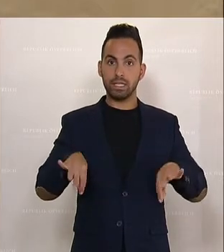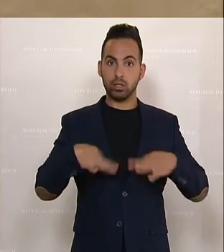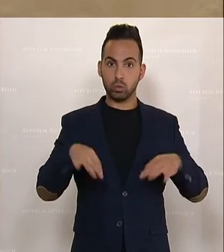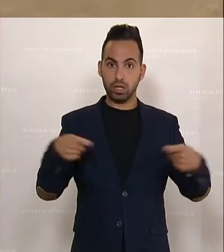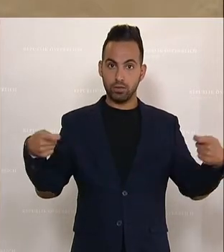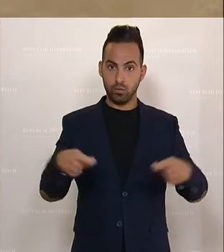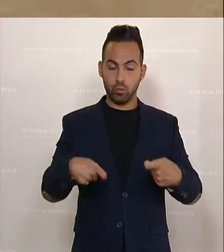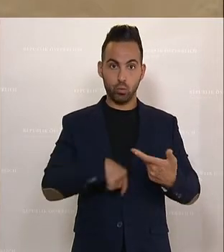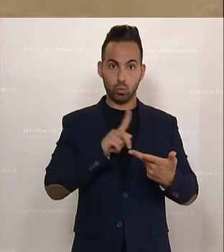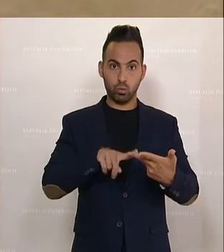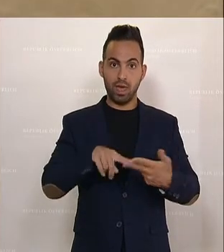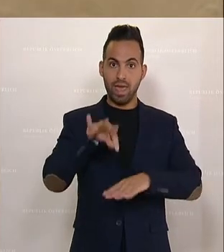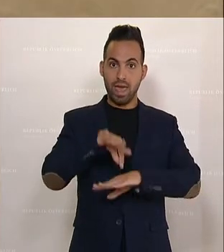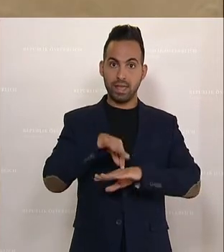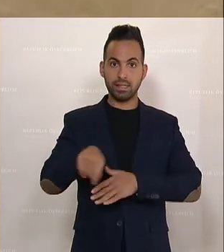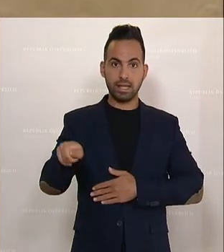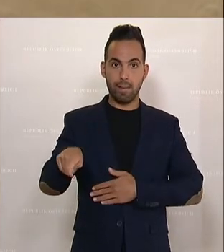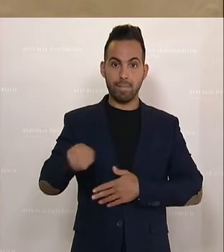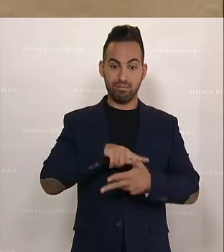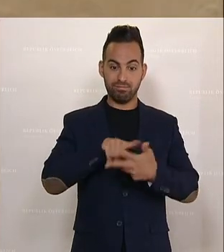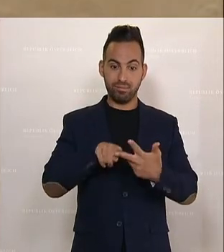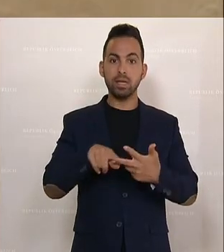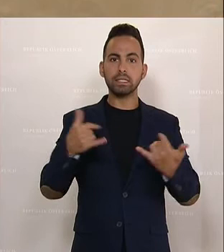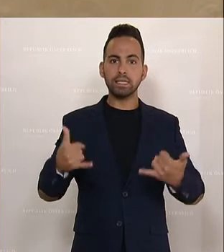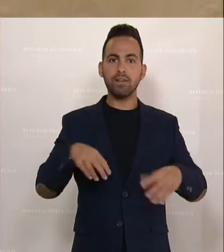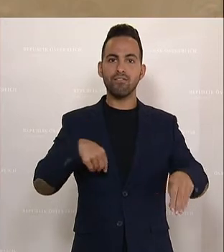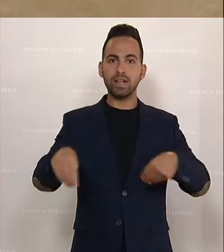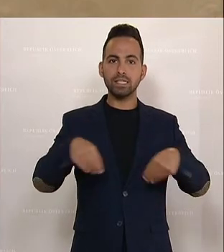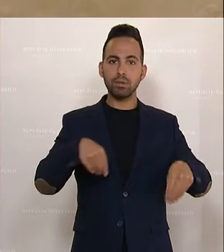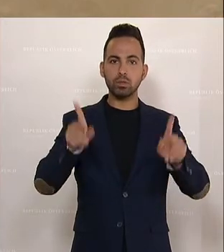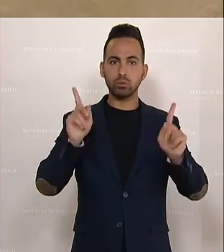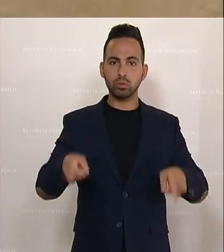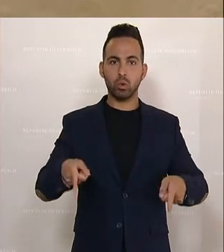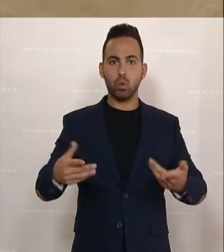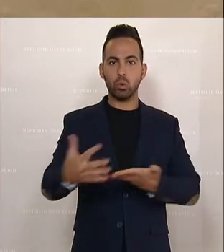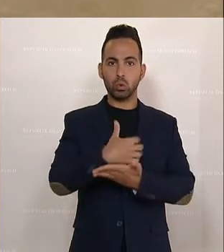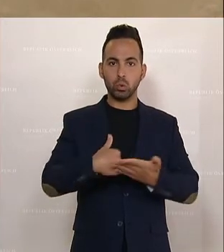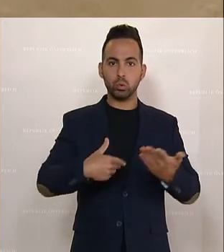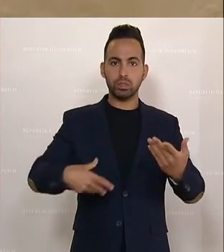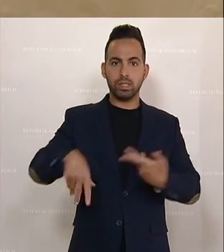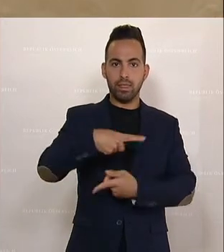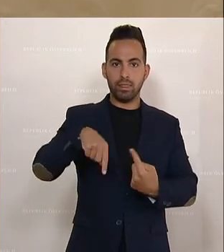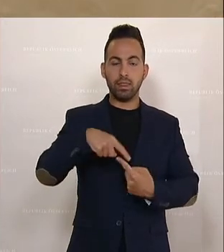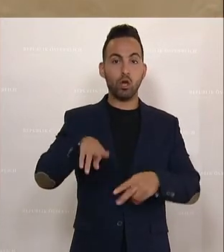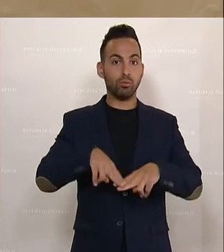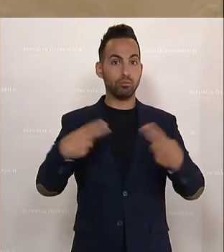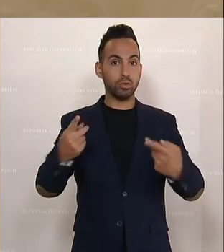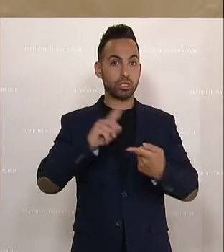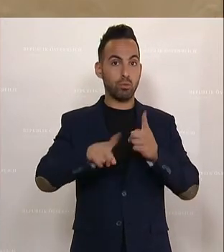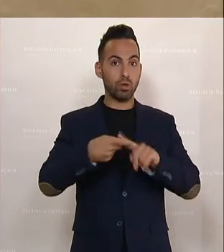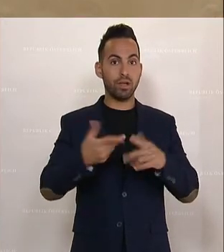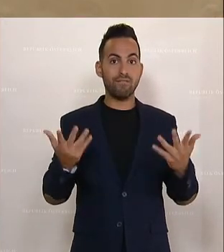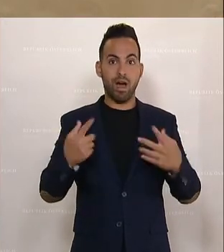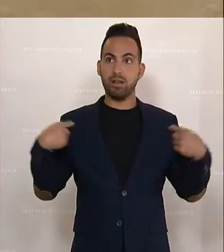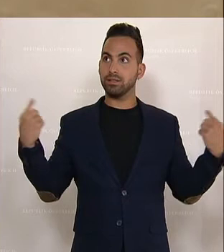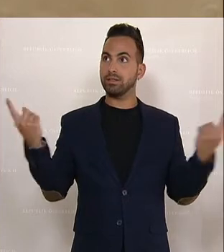Ärztekammer, diese Flexibilität, diesen Rahmen auch entsprechend zu nutzen. Was wir von Seiten der Bundespolitik dazu tun